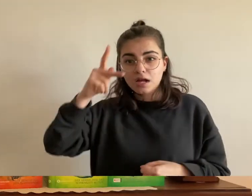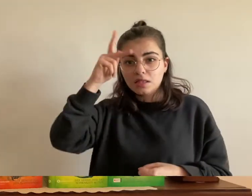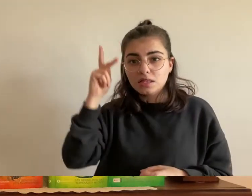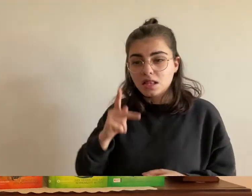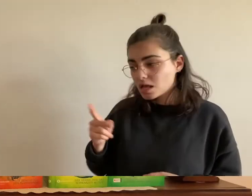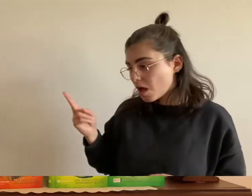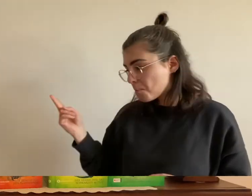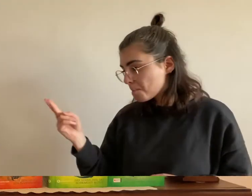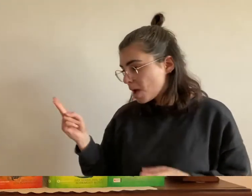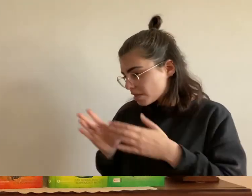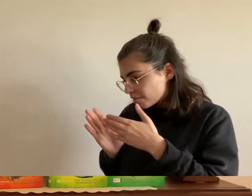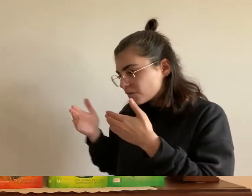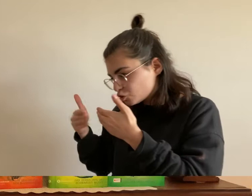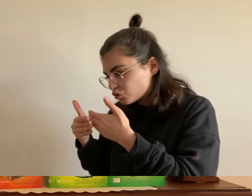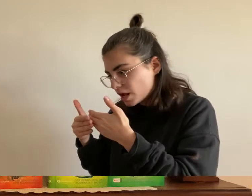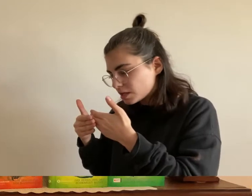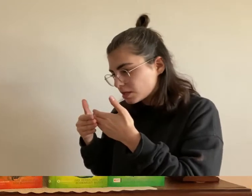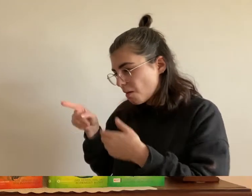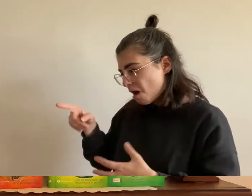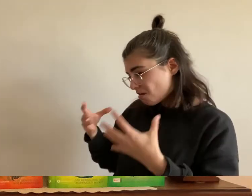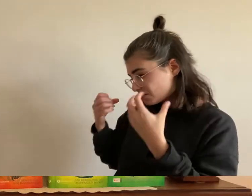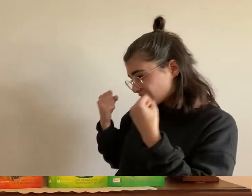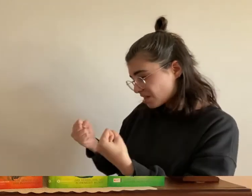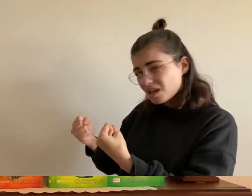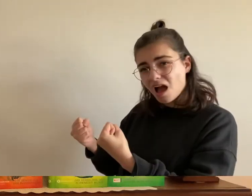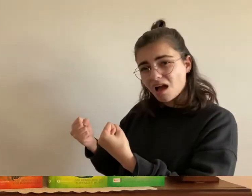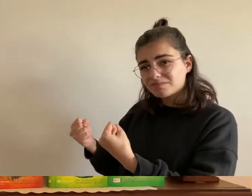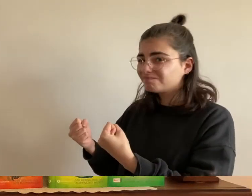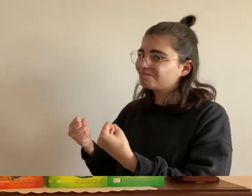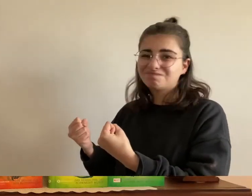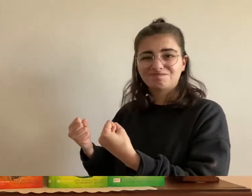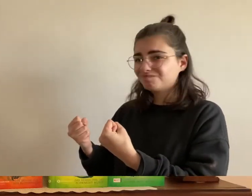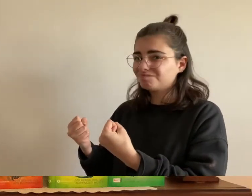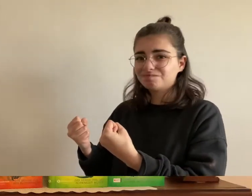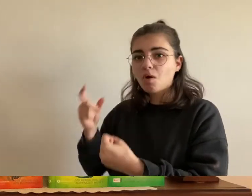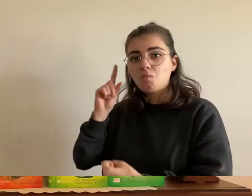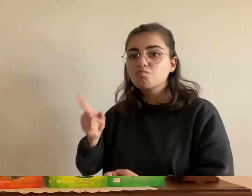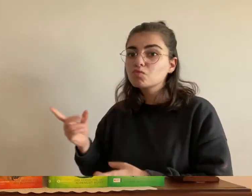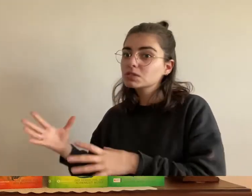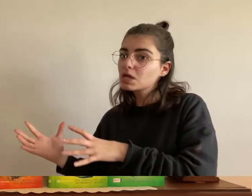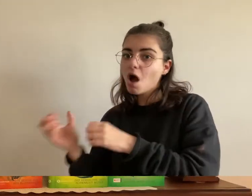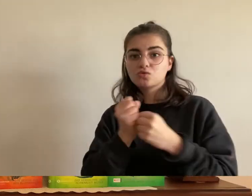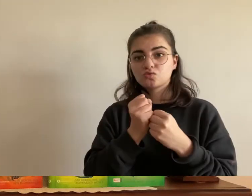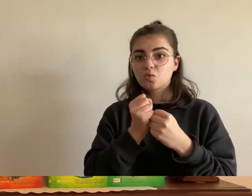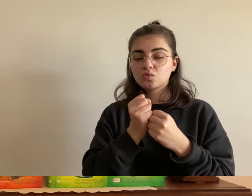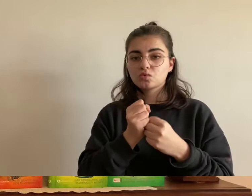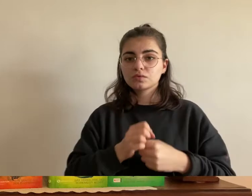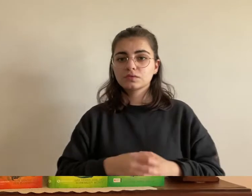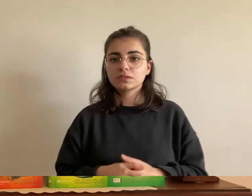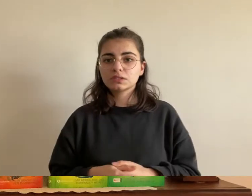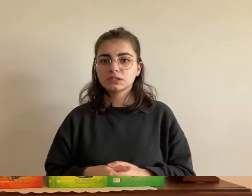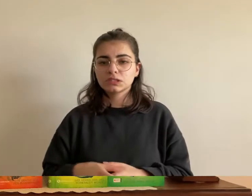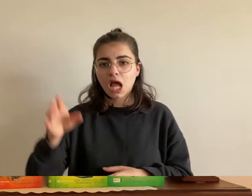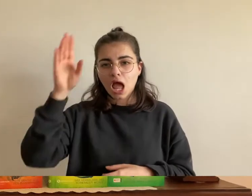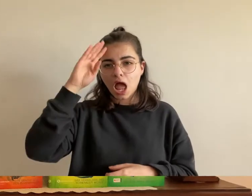waren sie dort nicht sie muss er musste sie dort rausholen nur was würde adana jetzt tun brachte